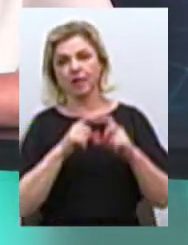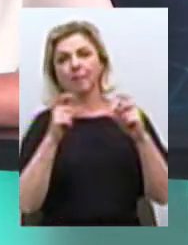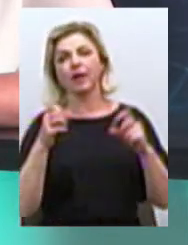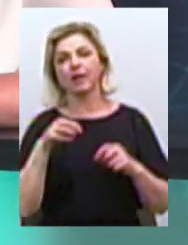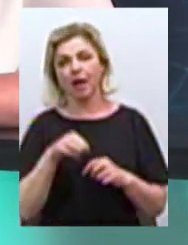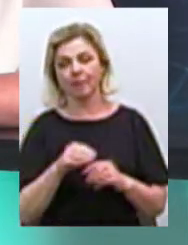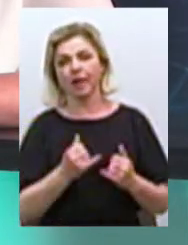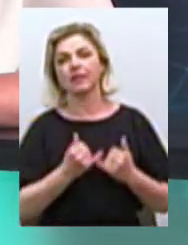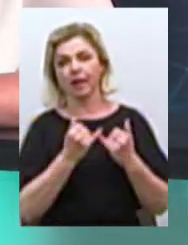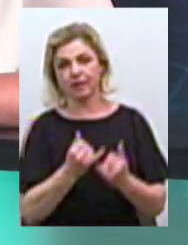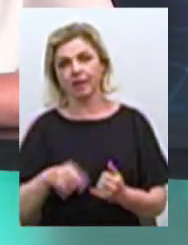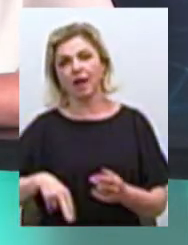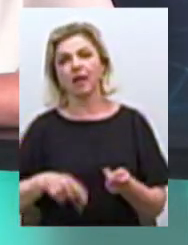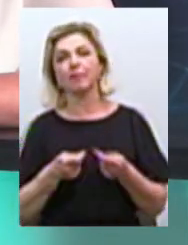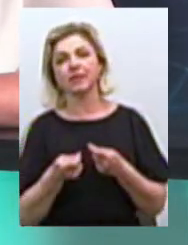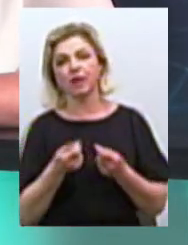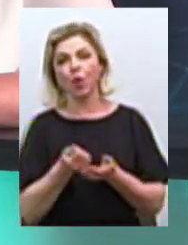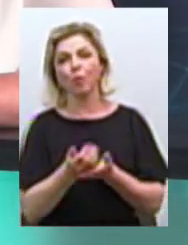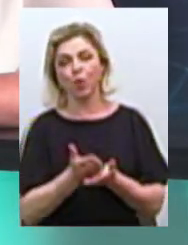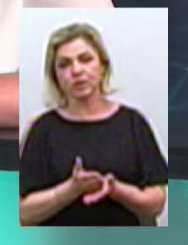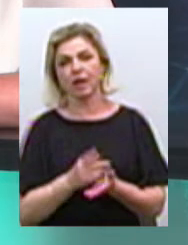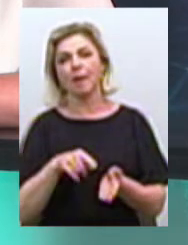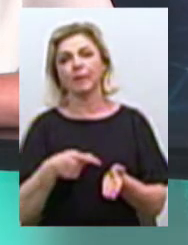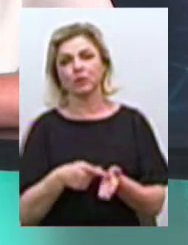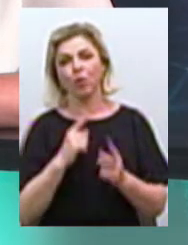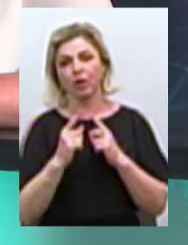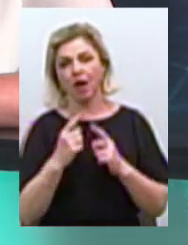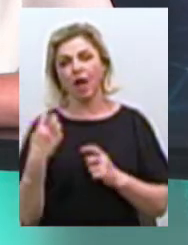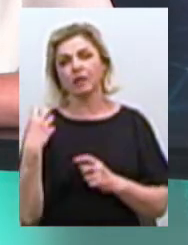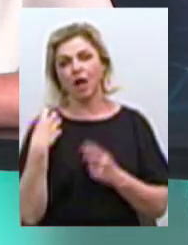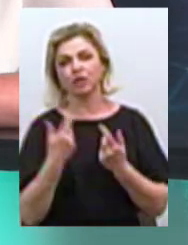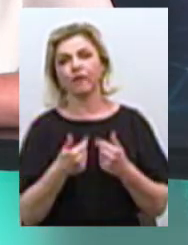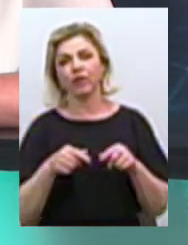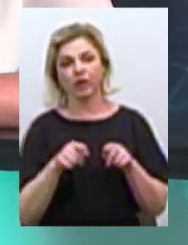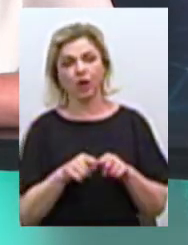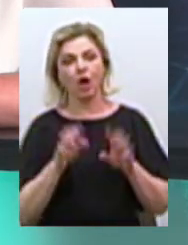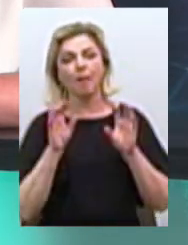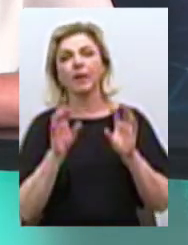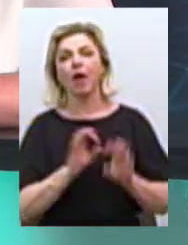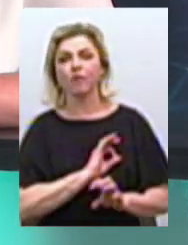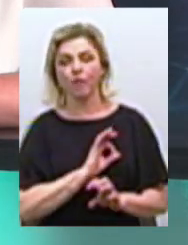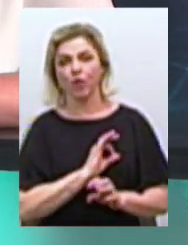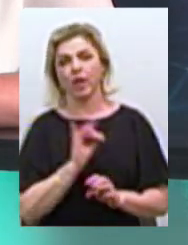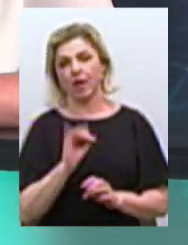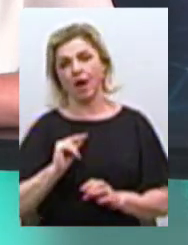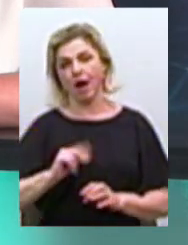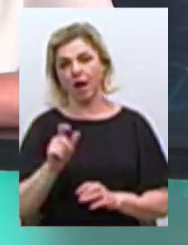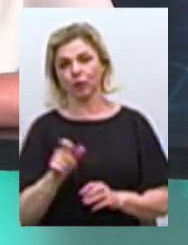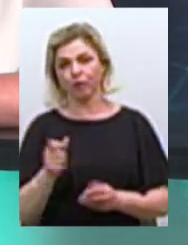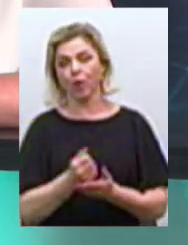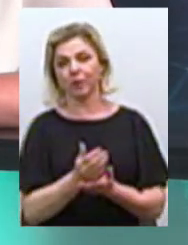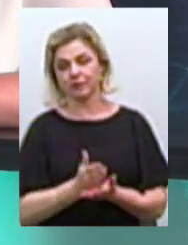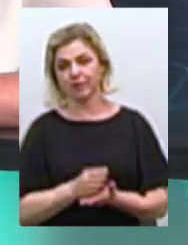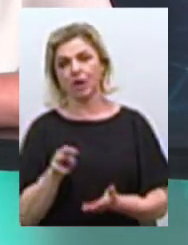адміністративних послуг Миколаївської міської ради, начальниця відділу організаційно-правового та кадрового забезпечення